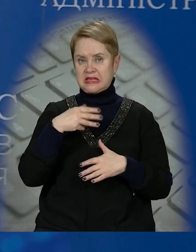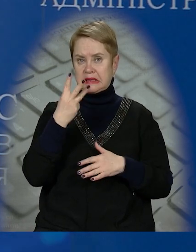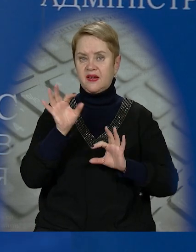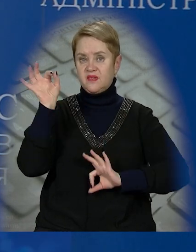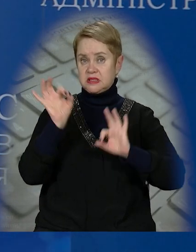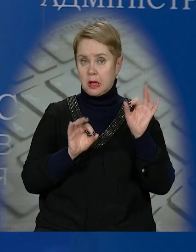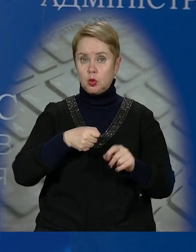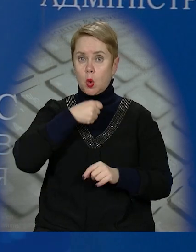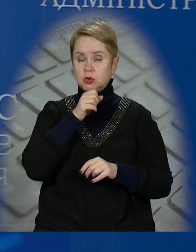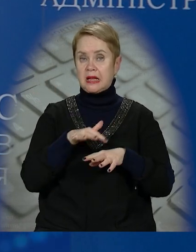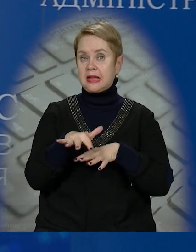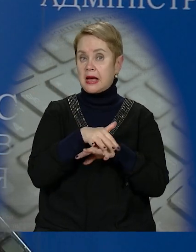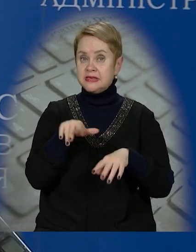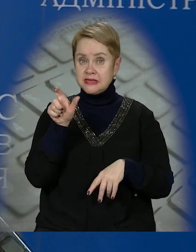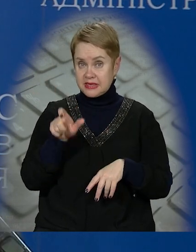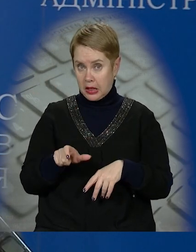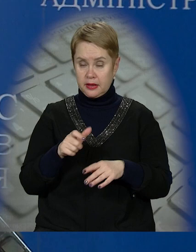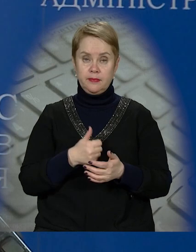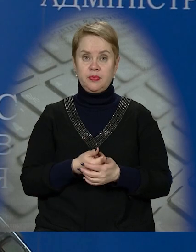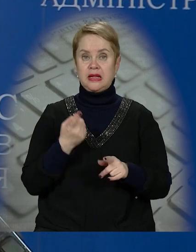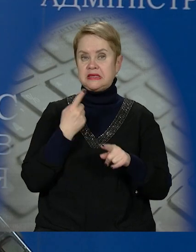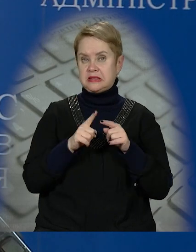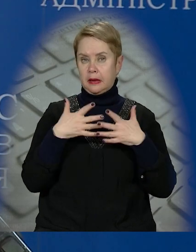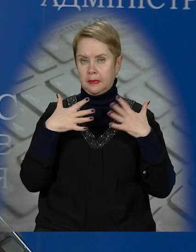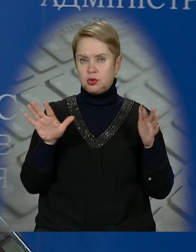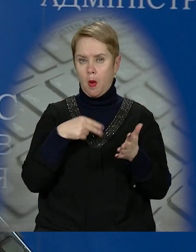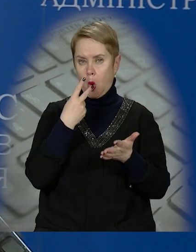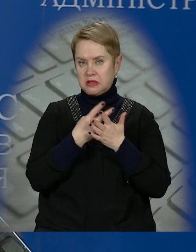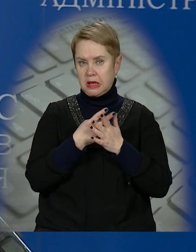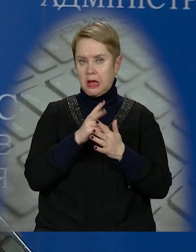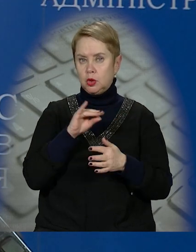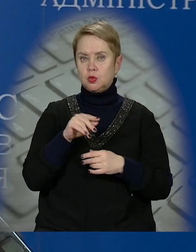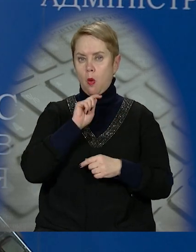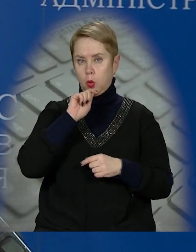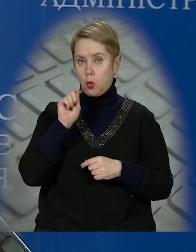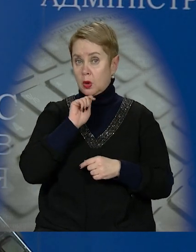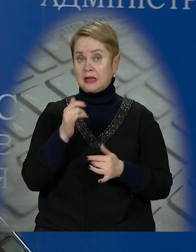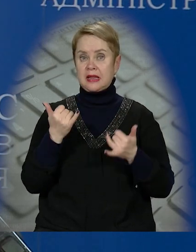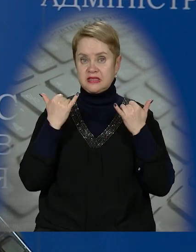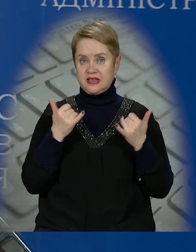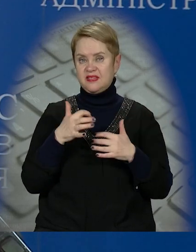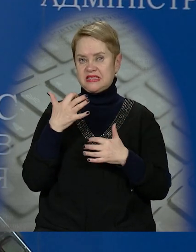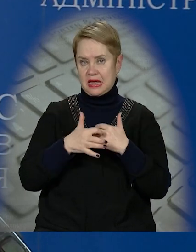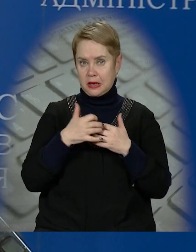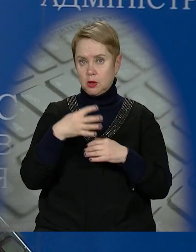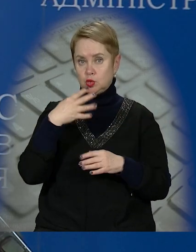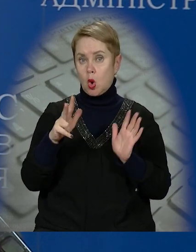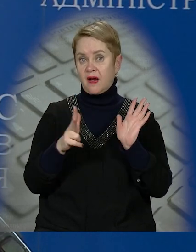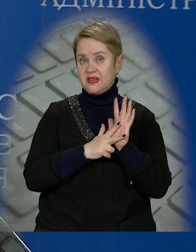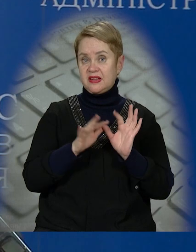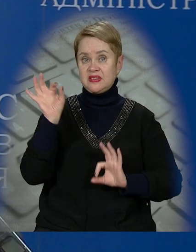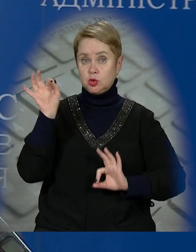53% дорослого населення. Це більший показник, ніж по Україні. Україна на сьогодні в середньому